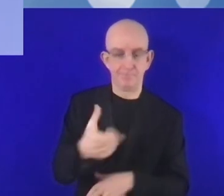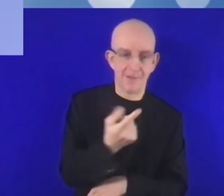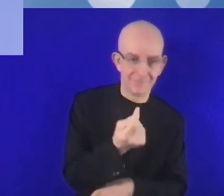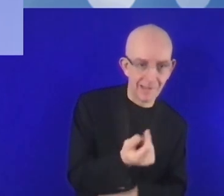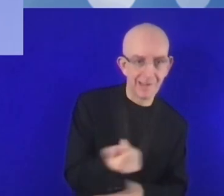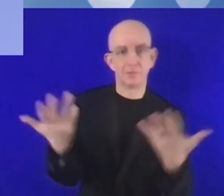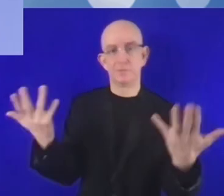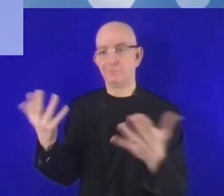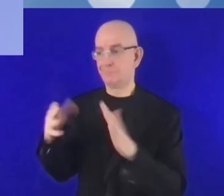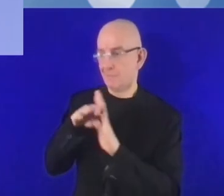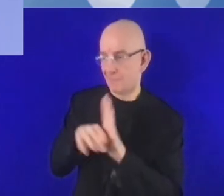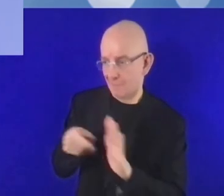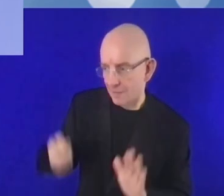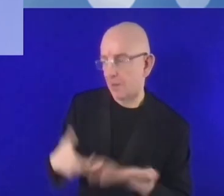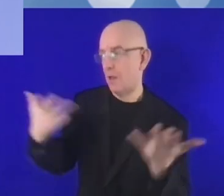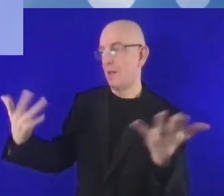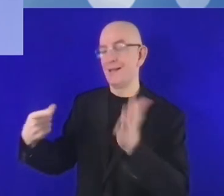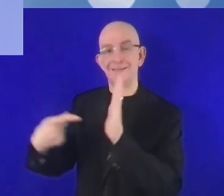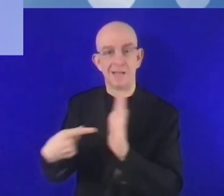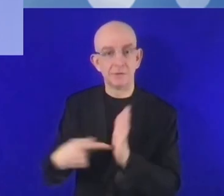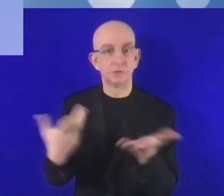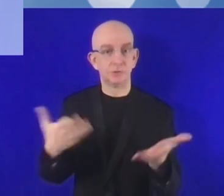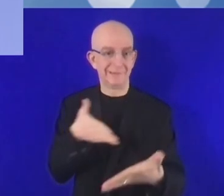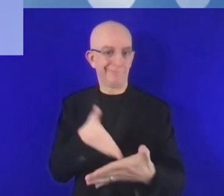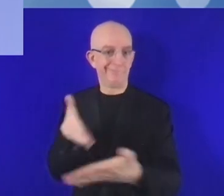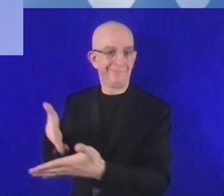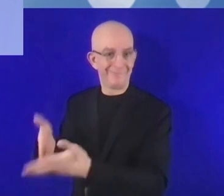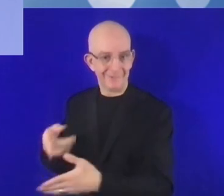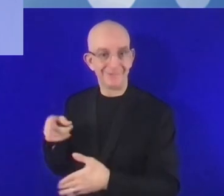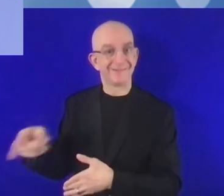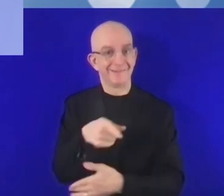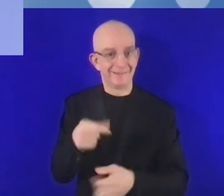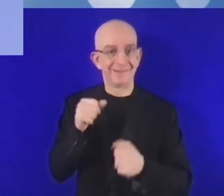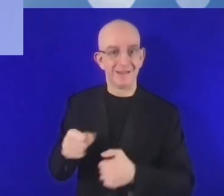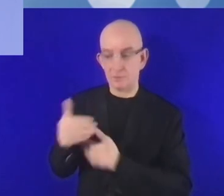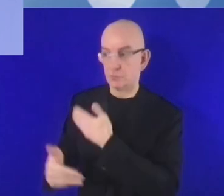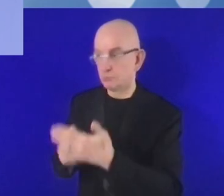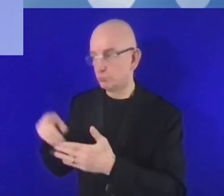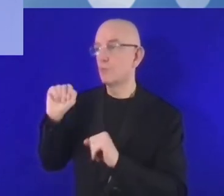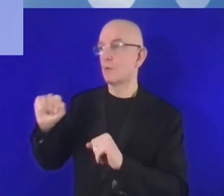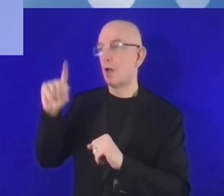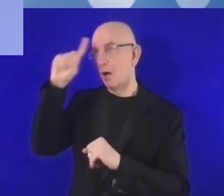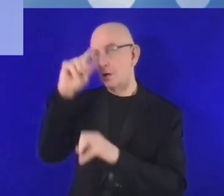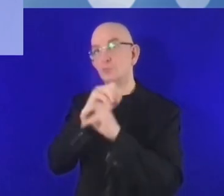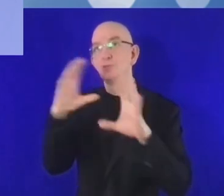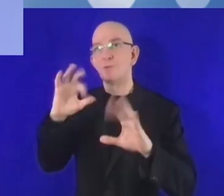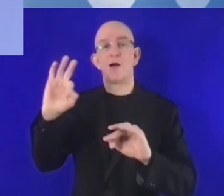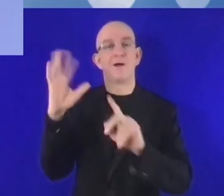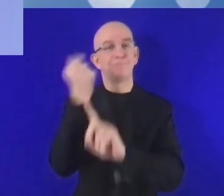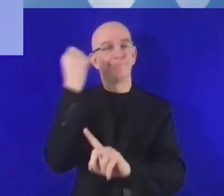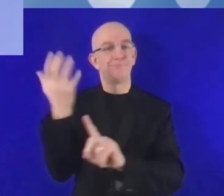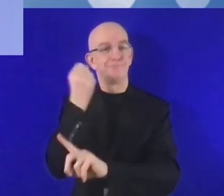التحديات المالية والقانونية التي يعاني منها رجال الأعمال